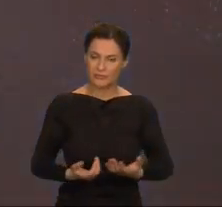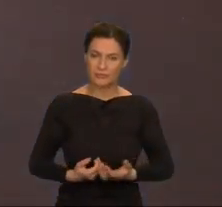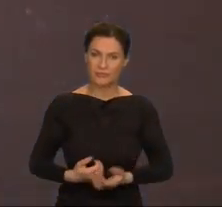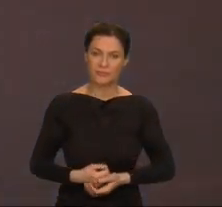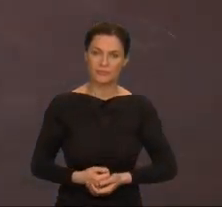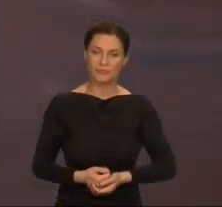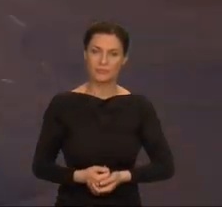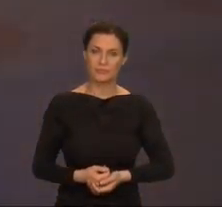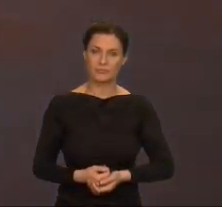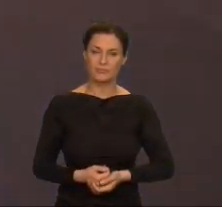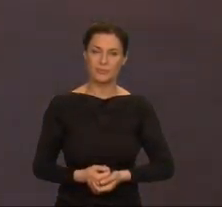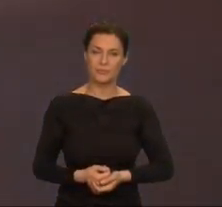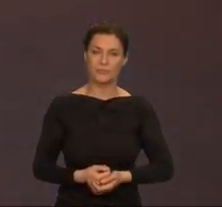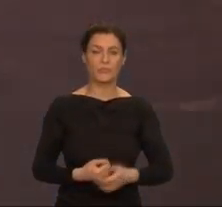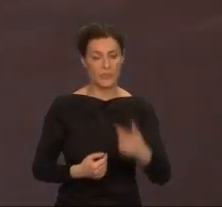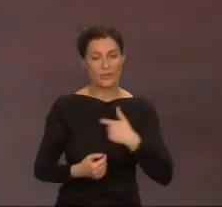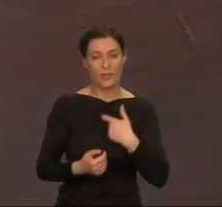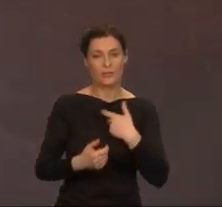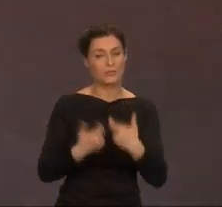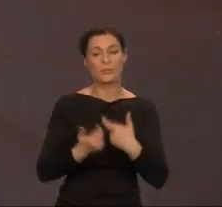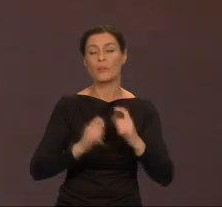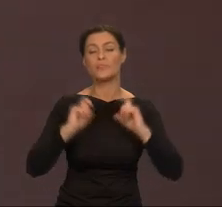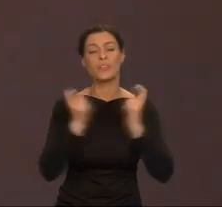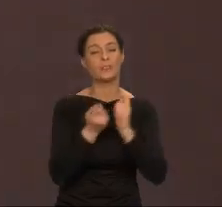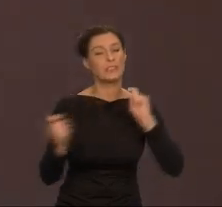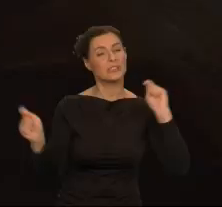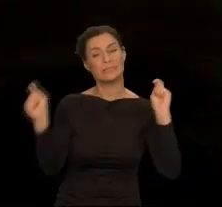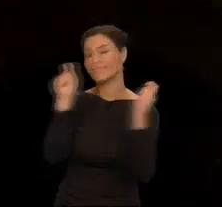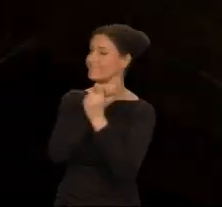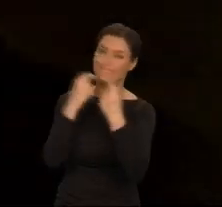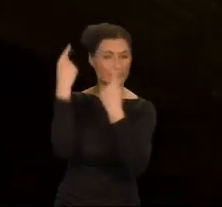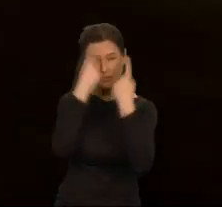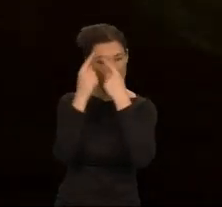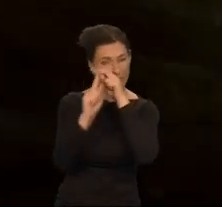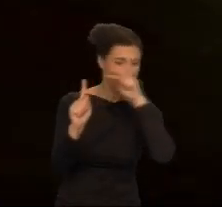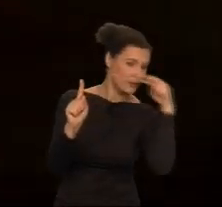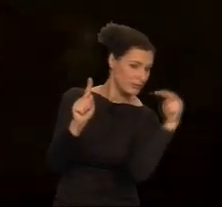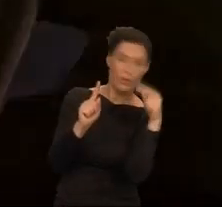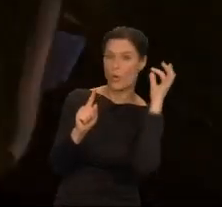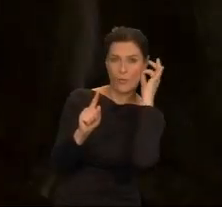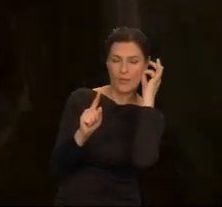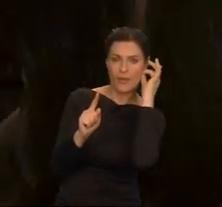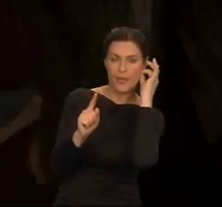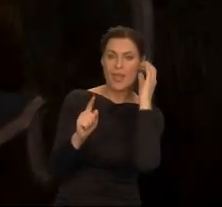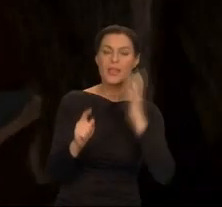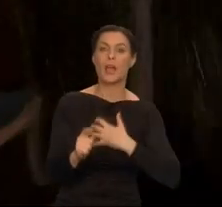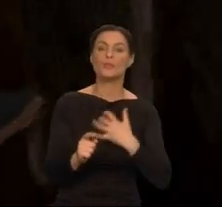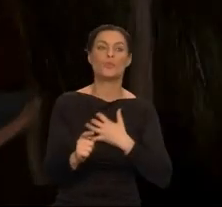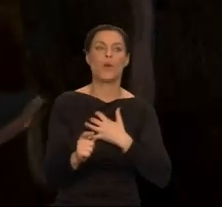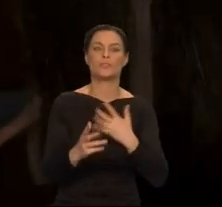To była radykalna zmiana w całej mojej twórczości. Przez chwilę myślałam, że odbierze mi głos.